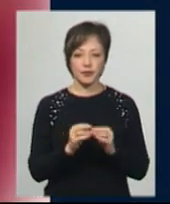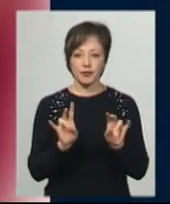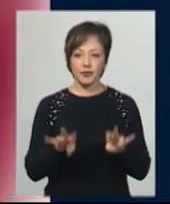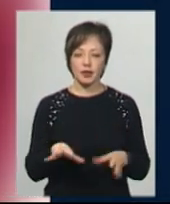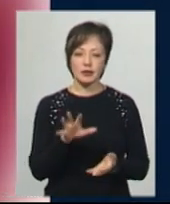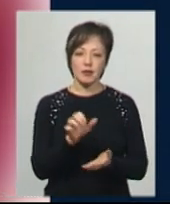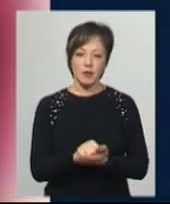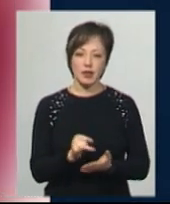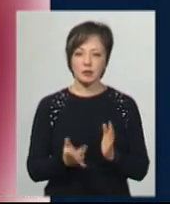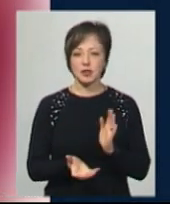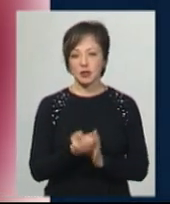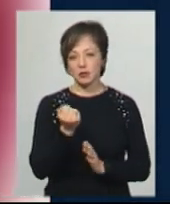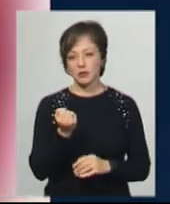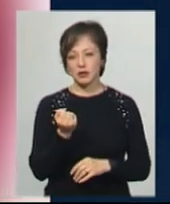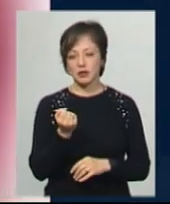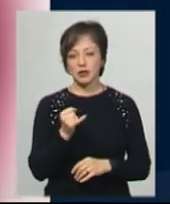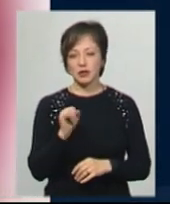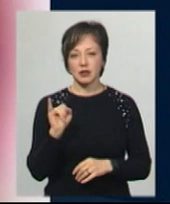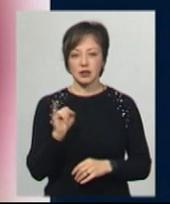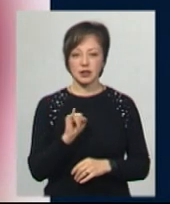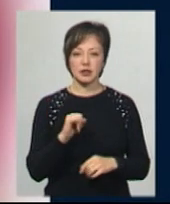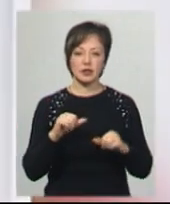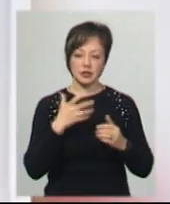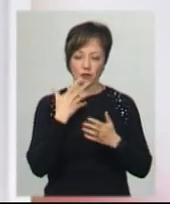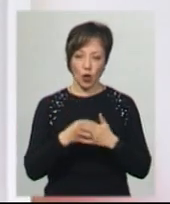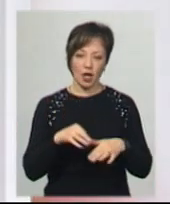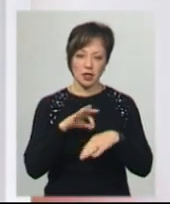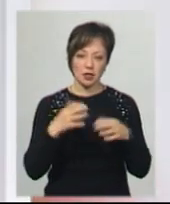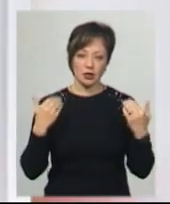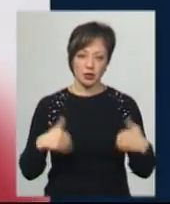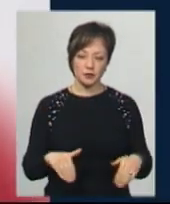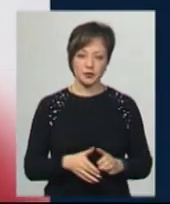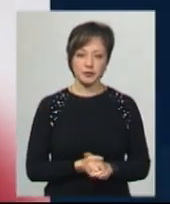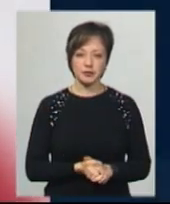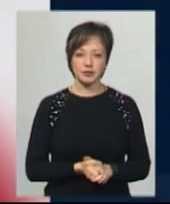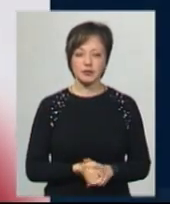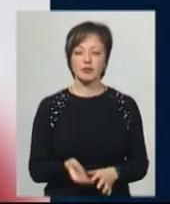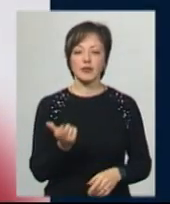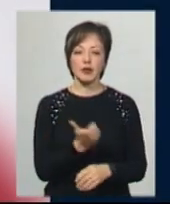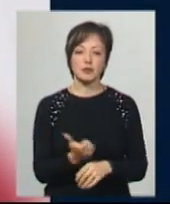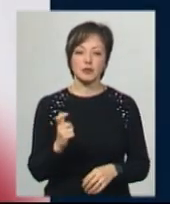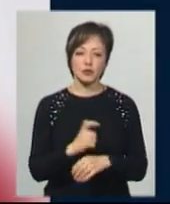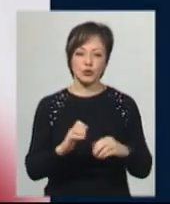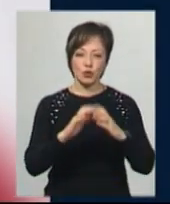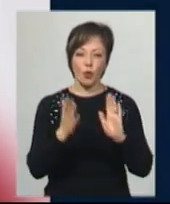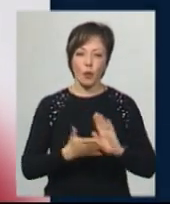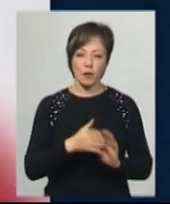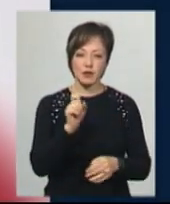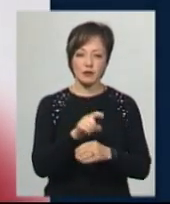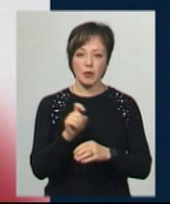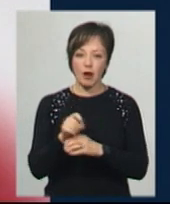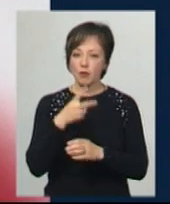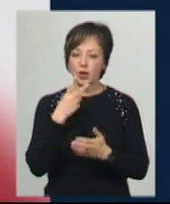займалися та підтримували і тримали своє тіло в домусі. Дівчина додає. В більшості комплекс справ, які ми